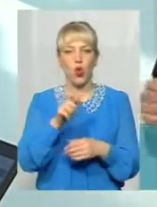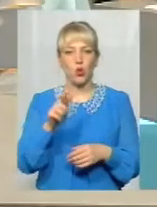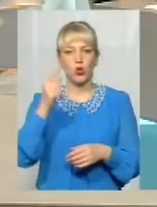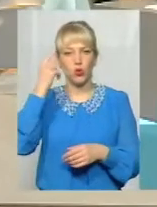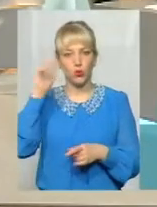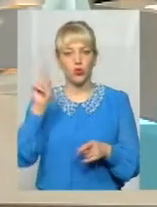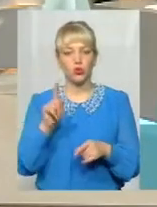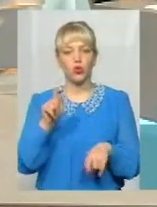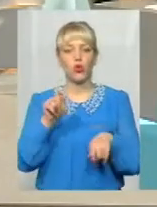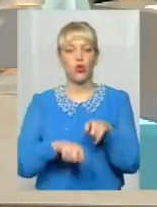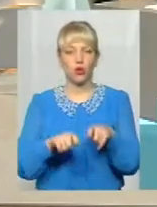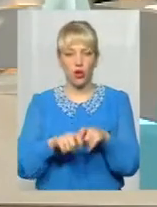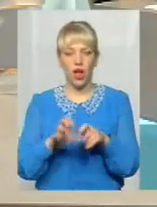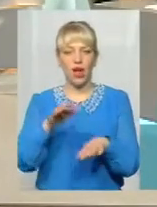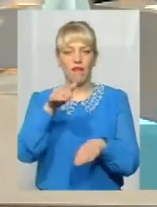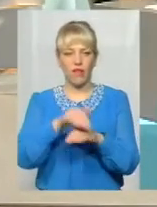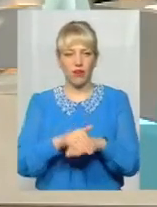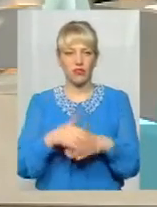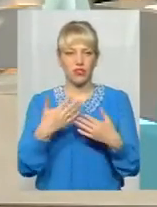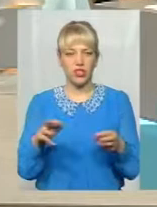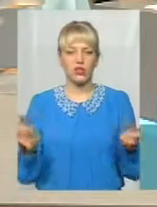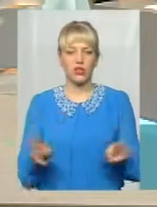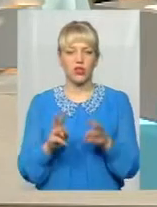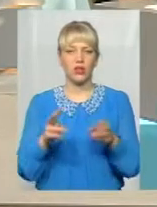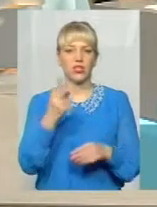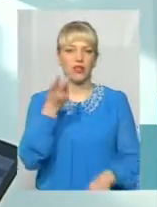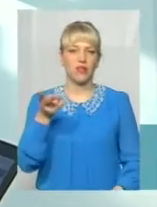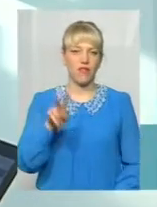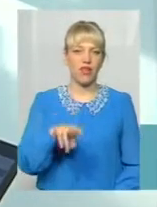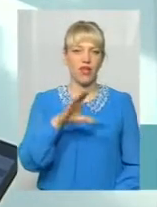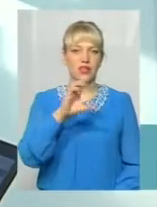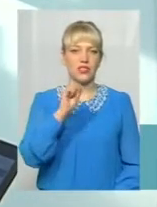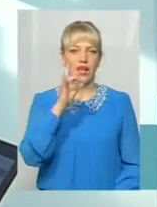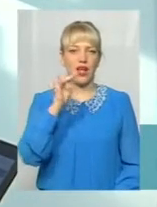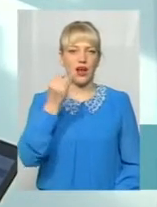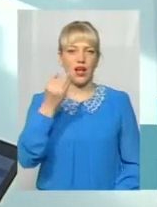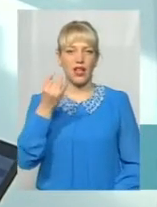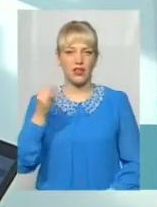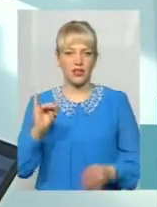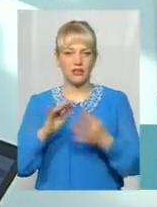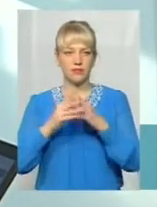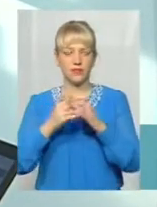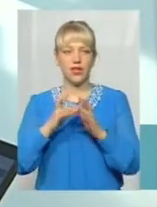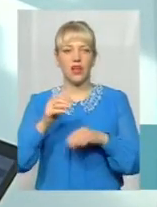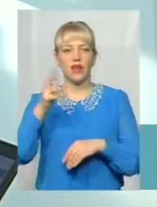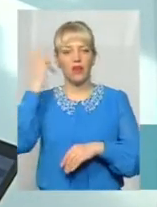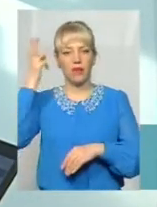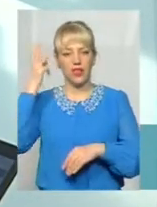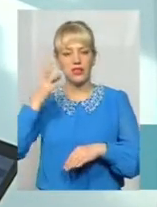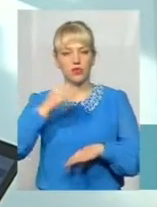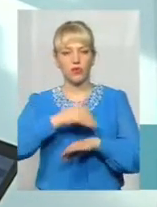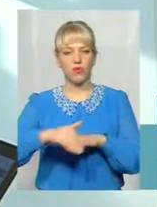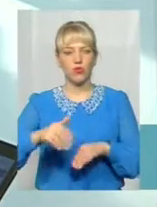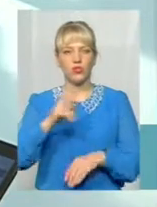неконтрольоване. Вже згоріло два сараї людських, і мало того, в місті Хмельницькому на вулиці Курчатова згорів склад